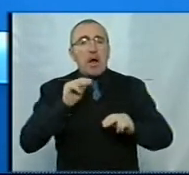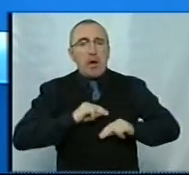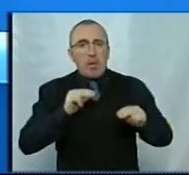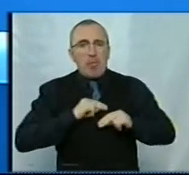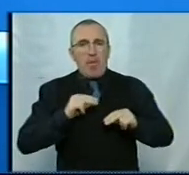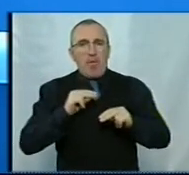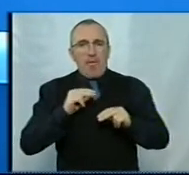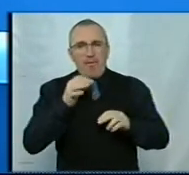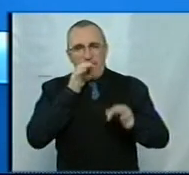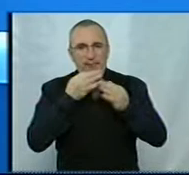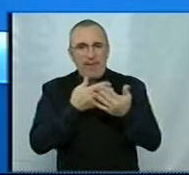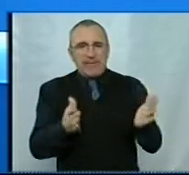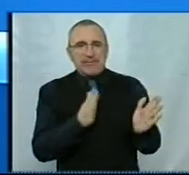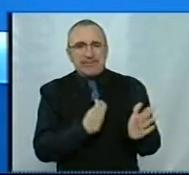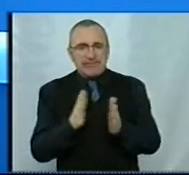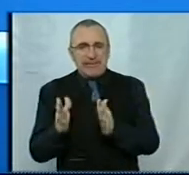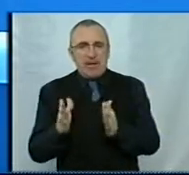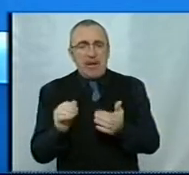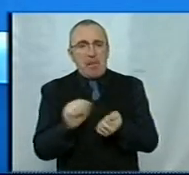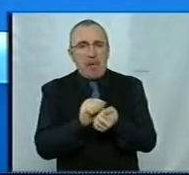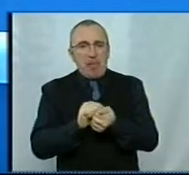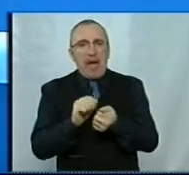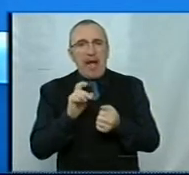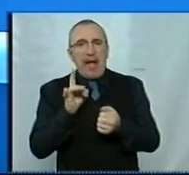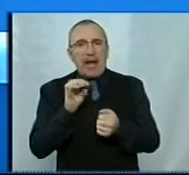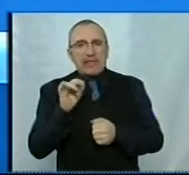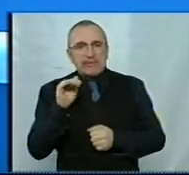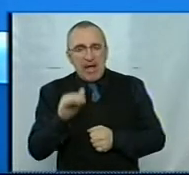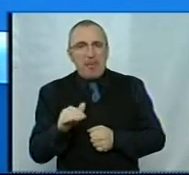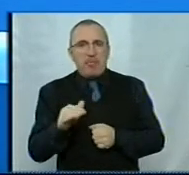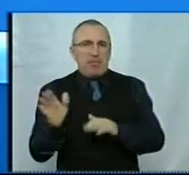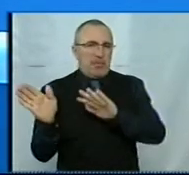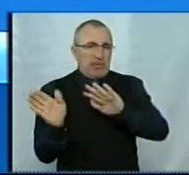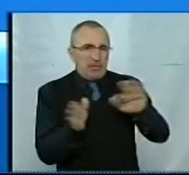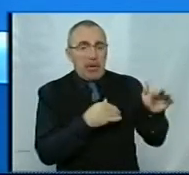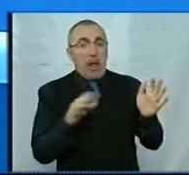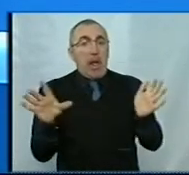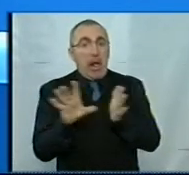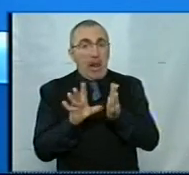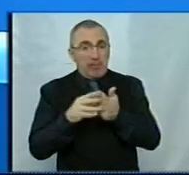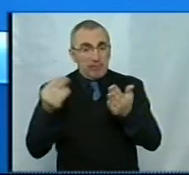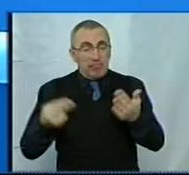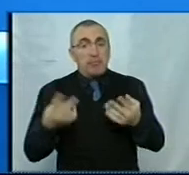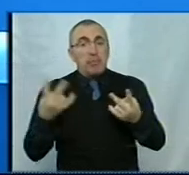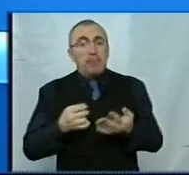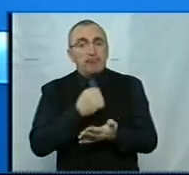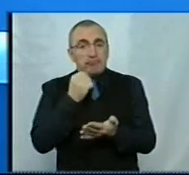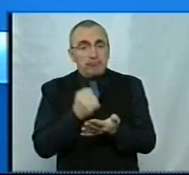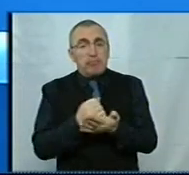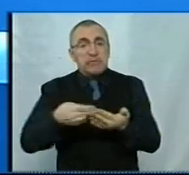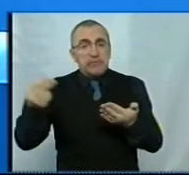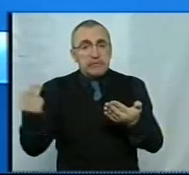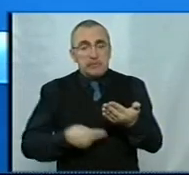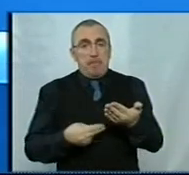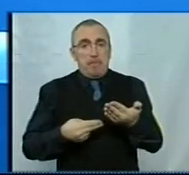інформаційною системою. Тому що паперові рецепти і призначення йдуть у небуття, і їх електронні аналоги тепер треба буде завіряти електронним